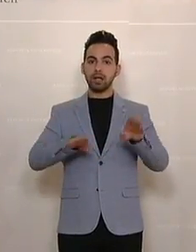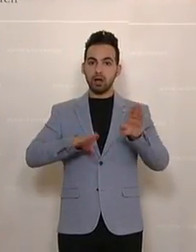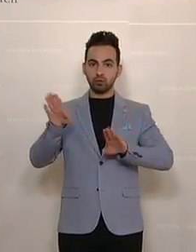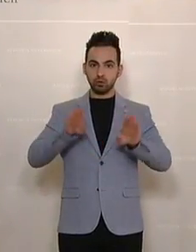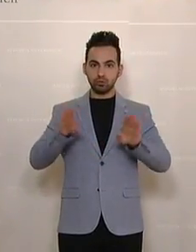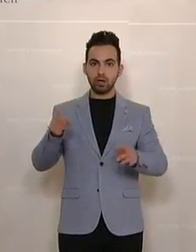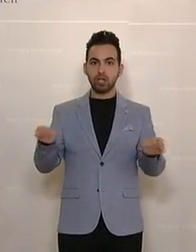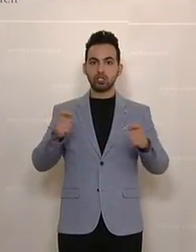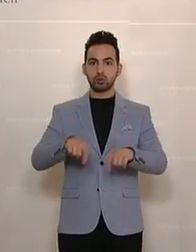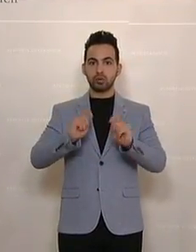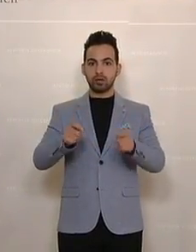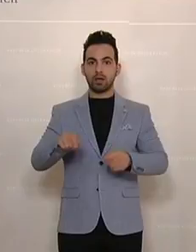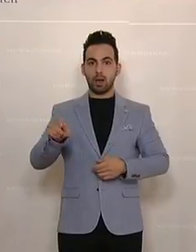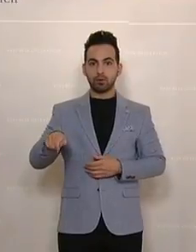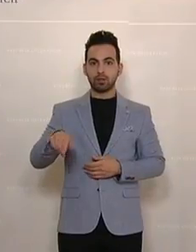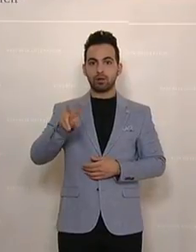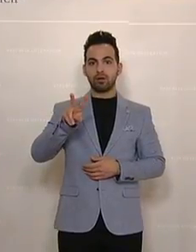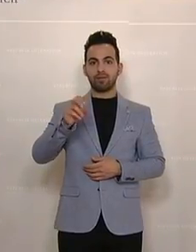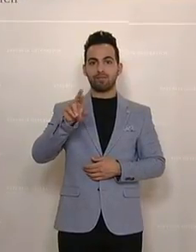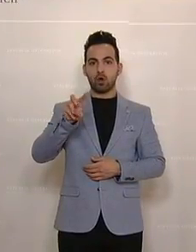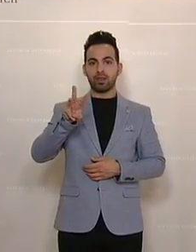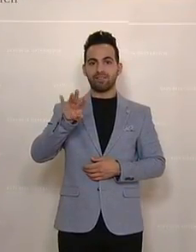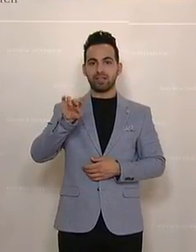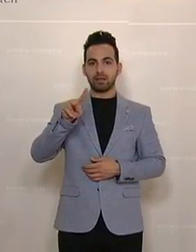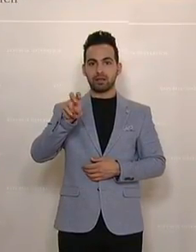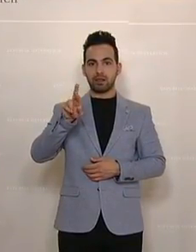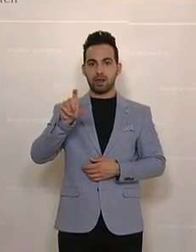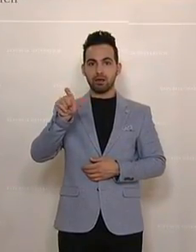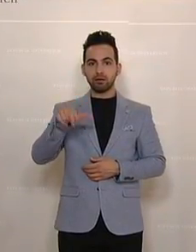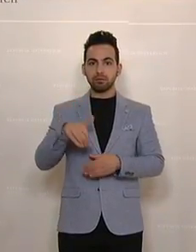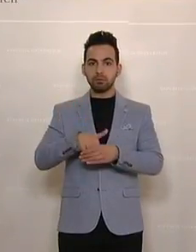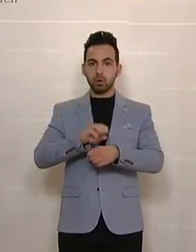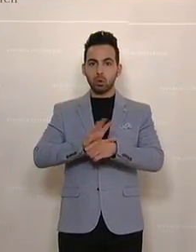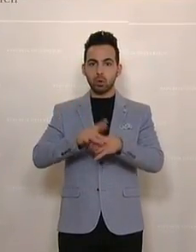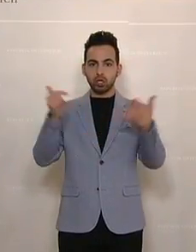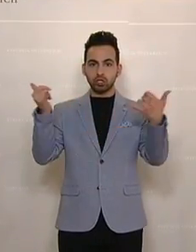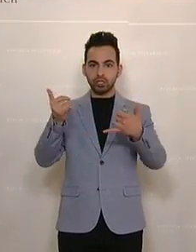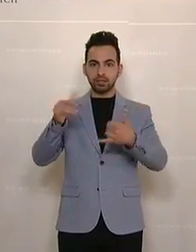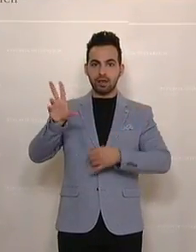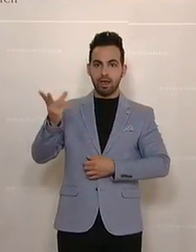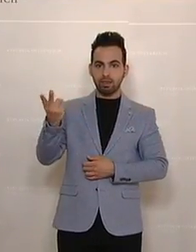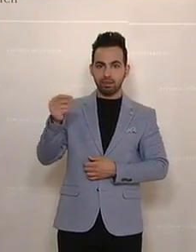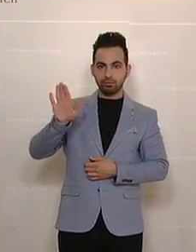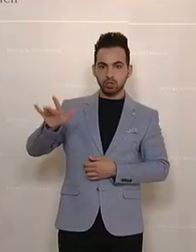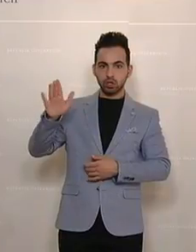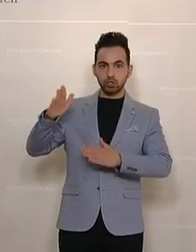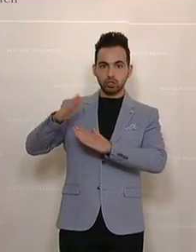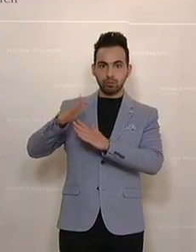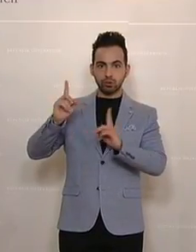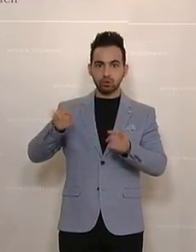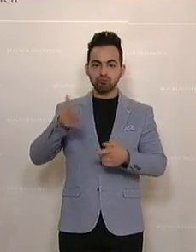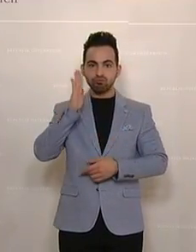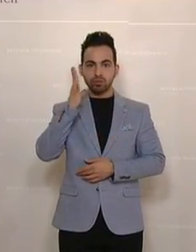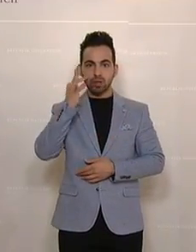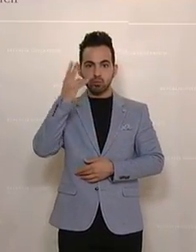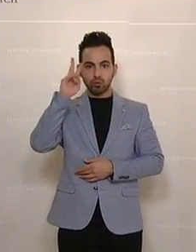Verringerung von Ungleichheit, Aufbau einer widerstandsfähigeren Infrastruktur, Maßnahmen